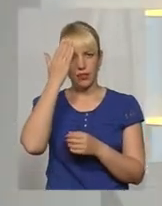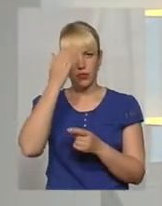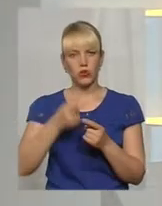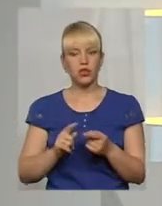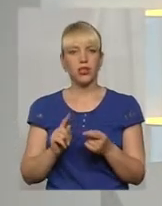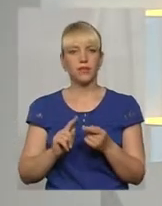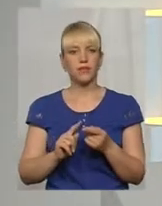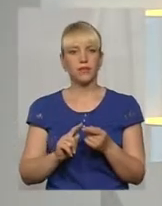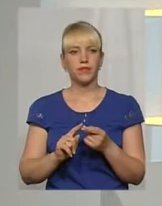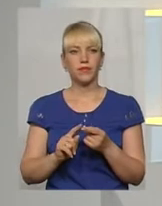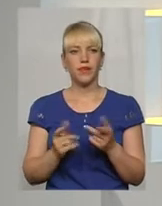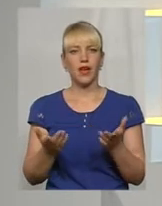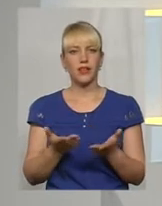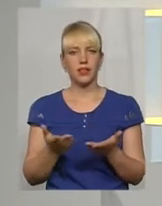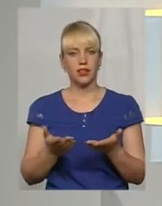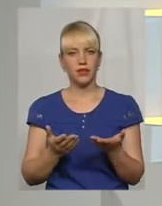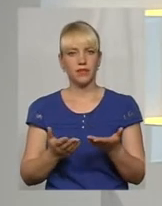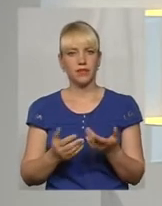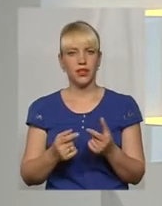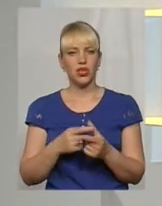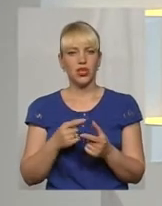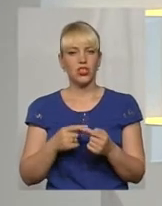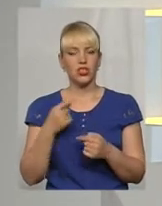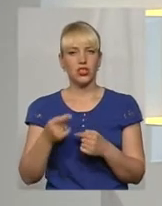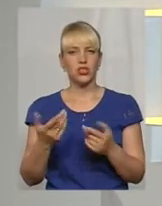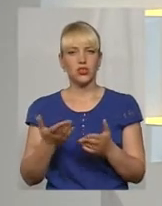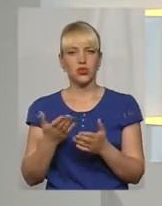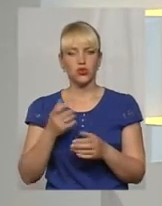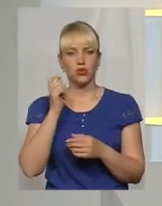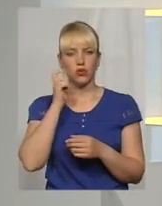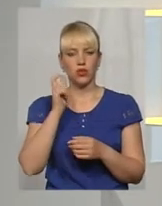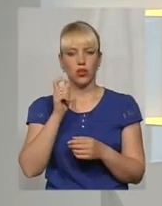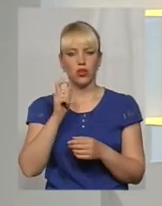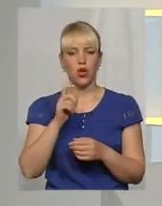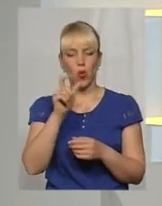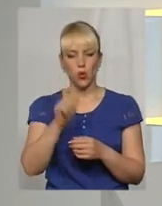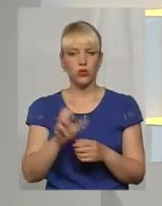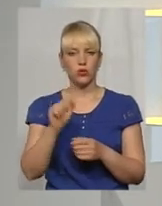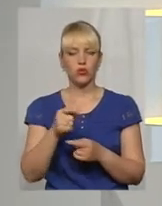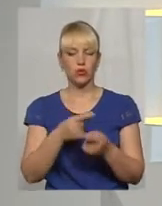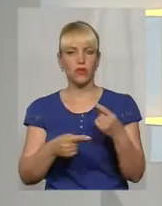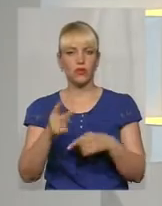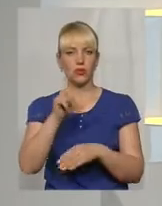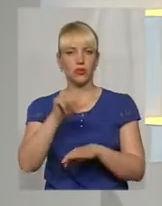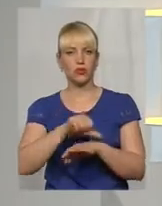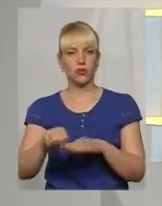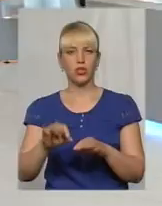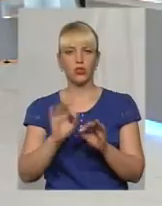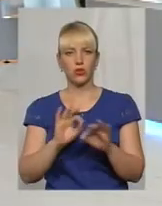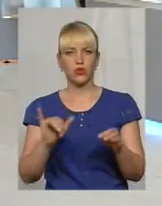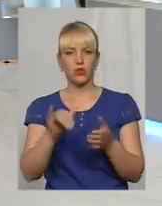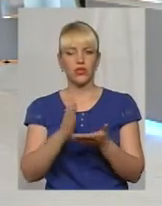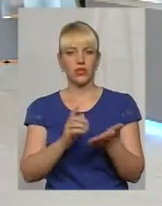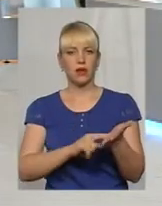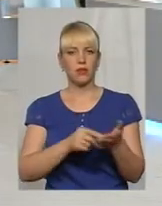через що людину можуть повернути з кордону і сказати, у вас чудово, у вас є біометричний